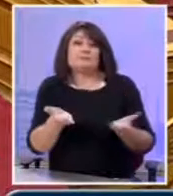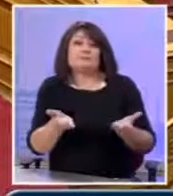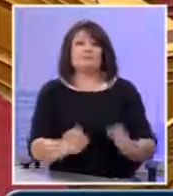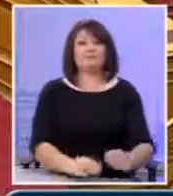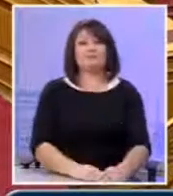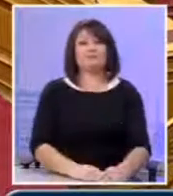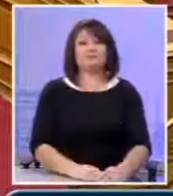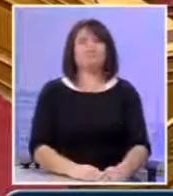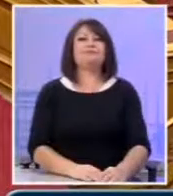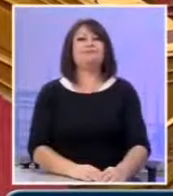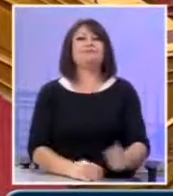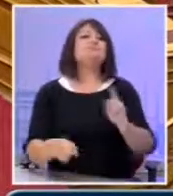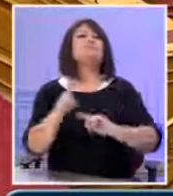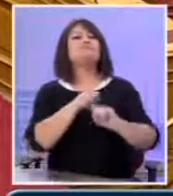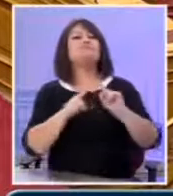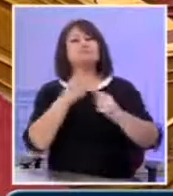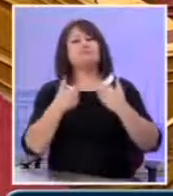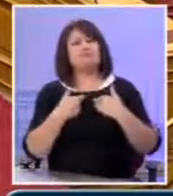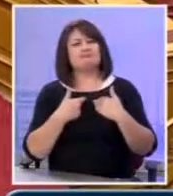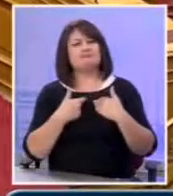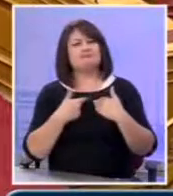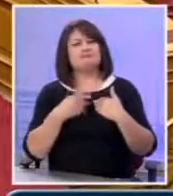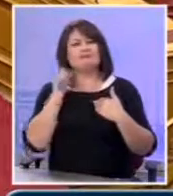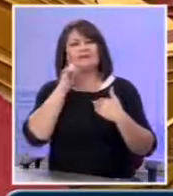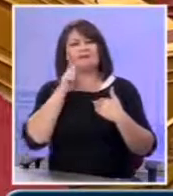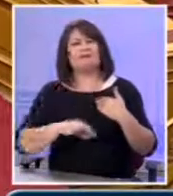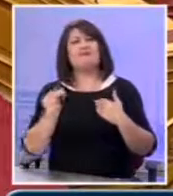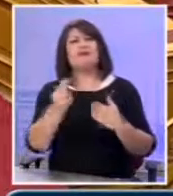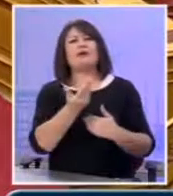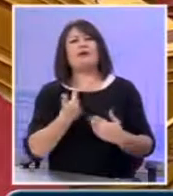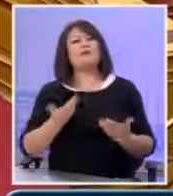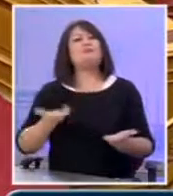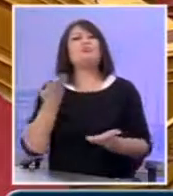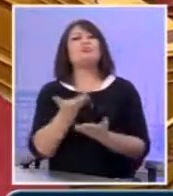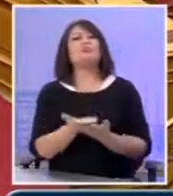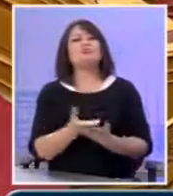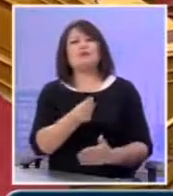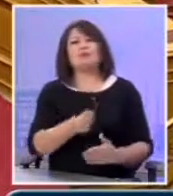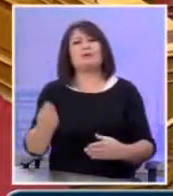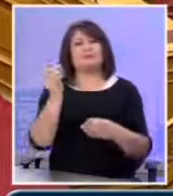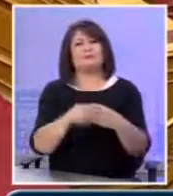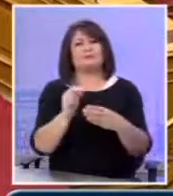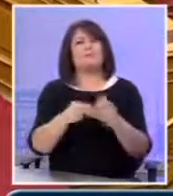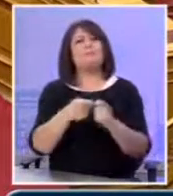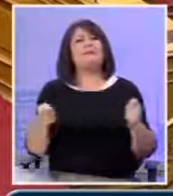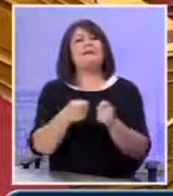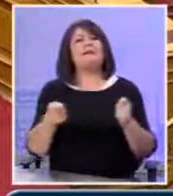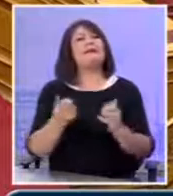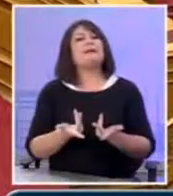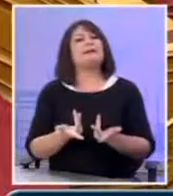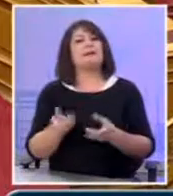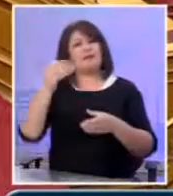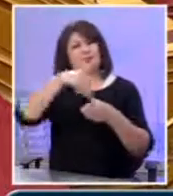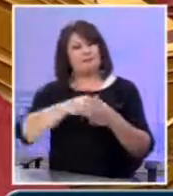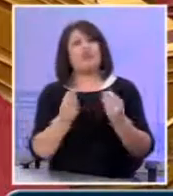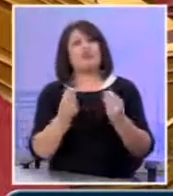Από ποια σκοπιά εμείς κυρίες και κύριοι βουλευτές προτείνουμε την υπερψήφιση μέτρων και επιλογών που περιλαμβάνονται